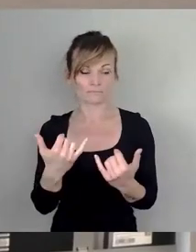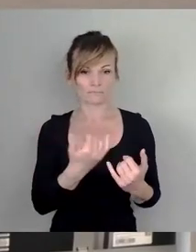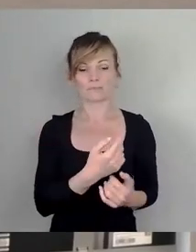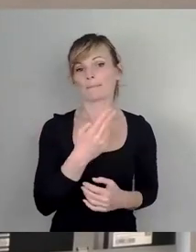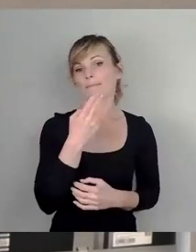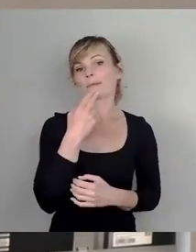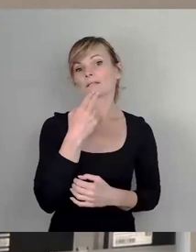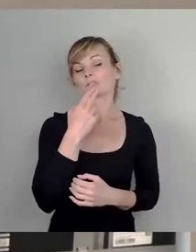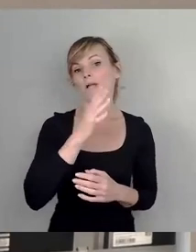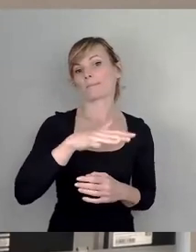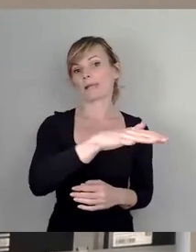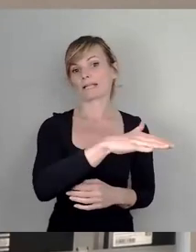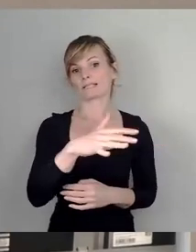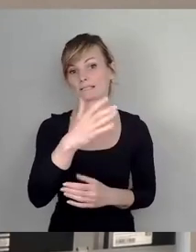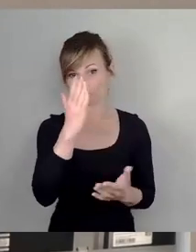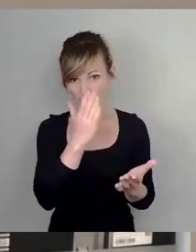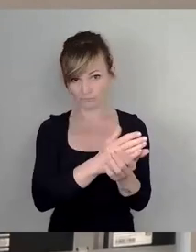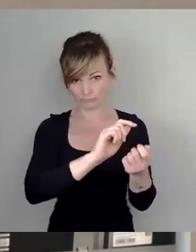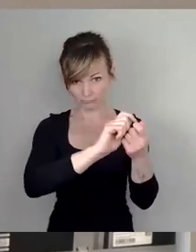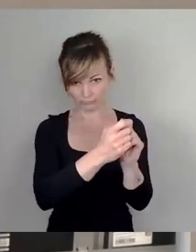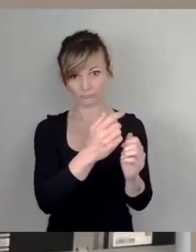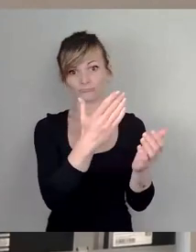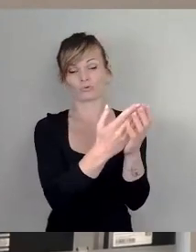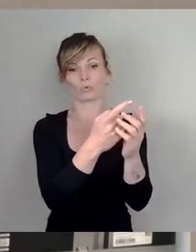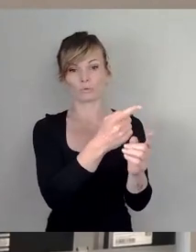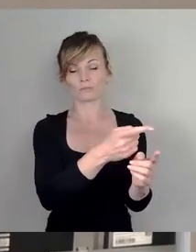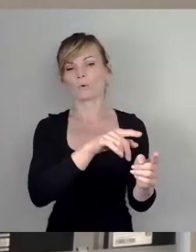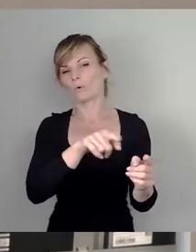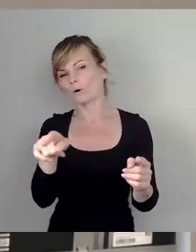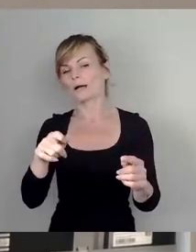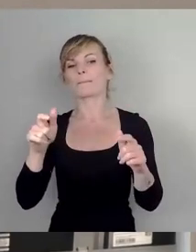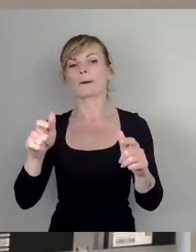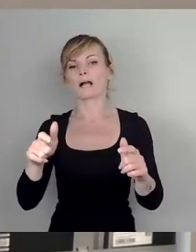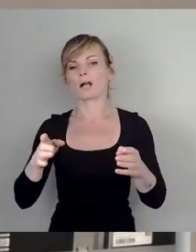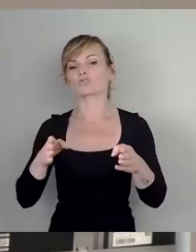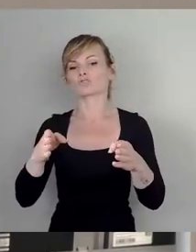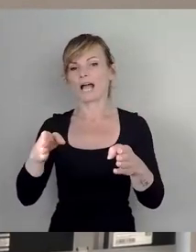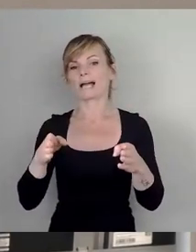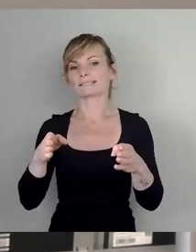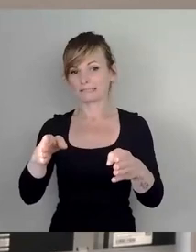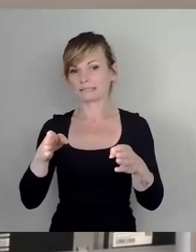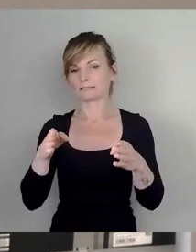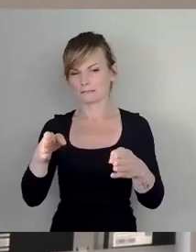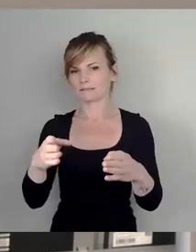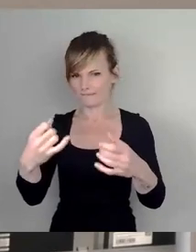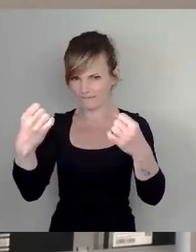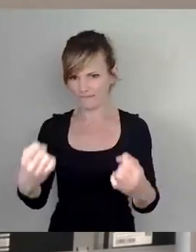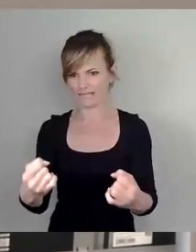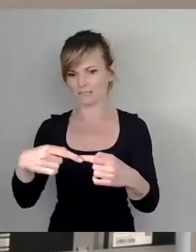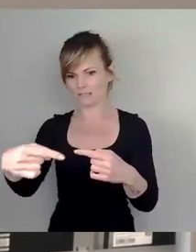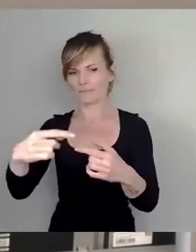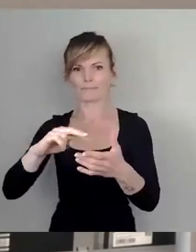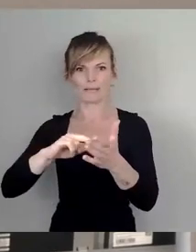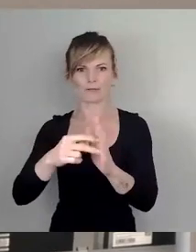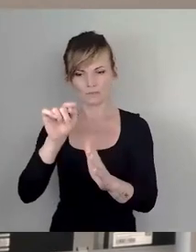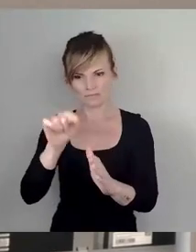realisiert haben und dem, was Richtung Prager Straße zumindestens auch fest jetzt geplant ist, dass man das tatsächlich